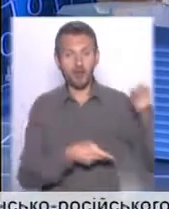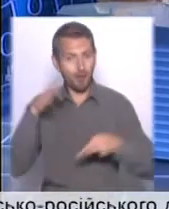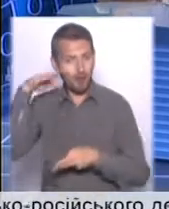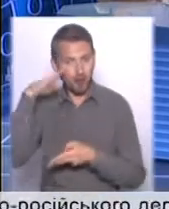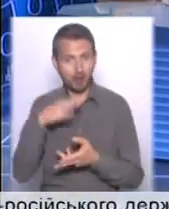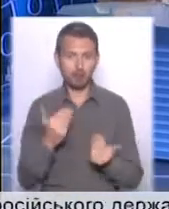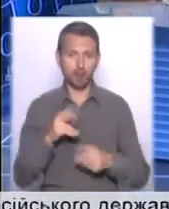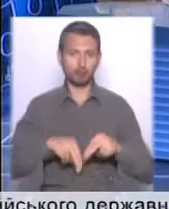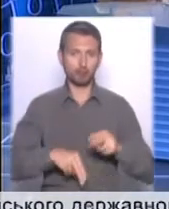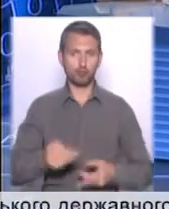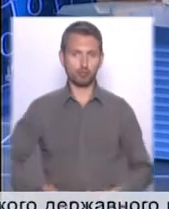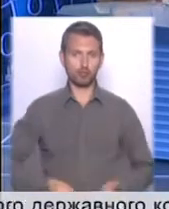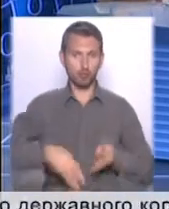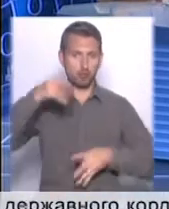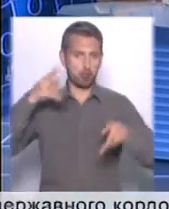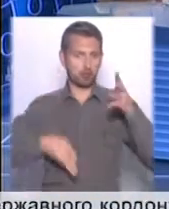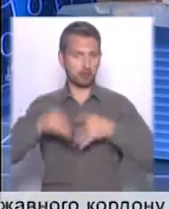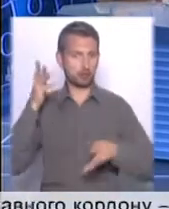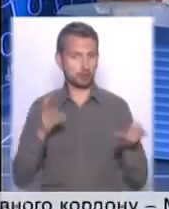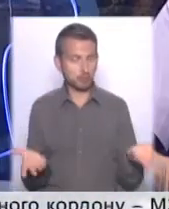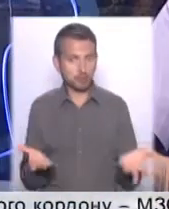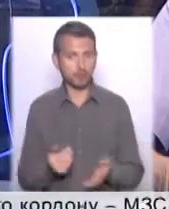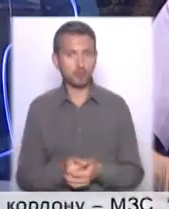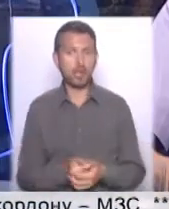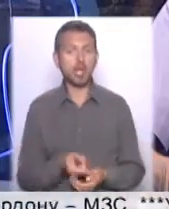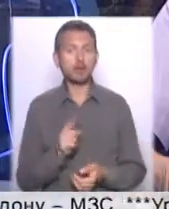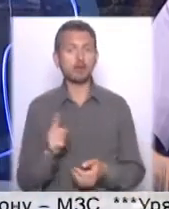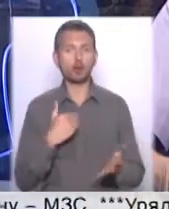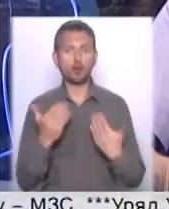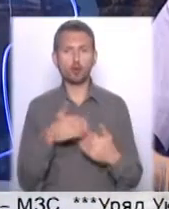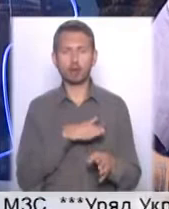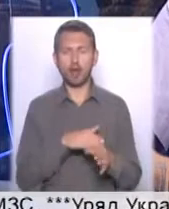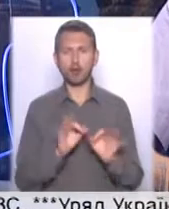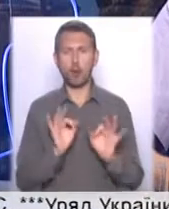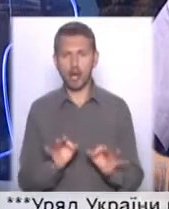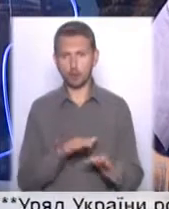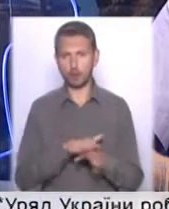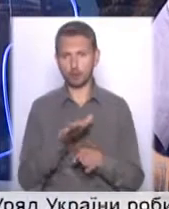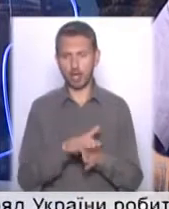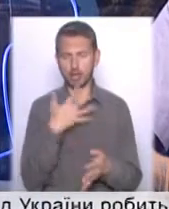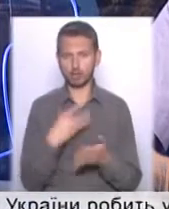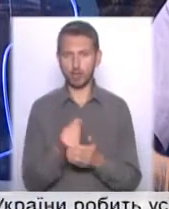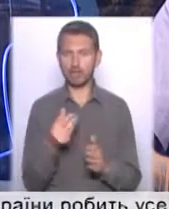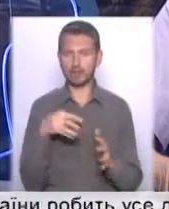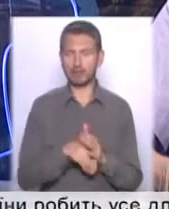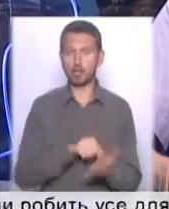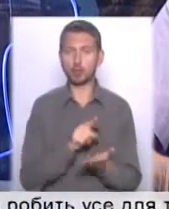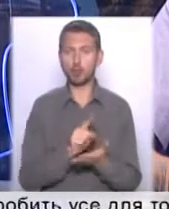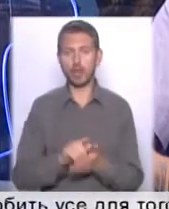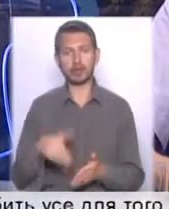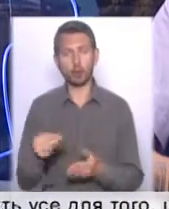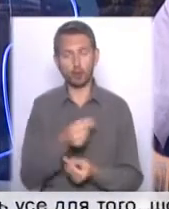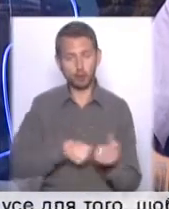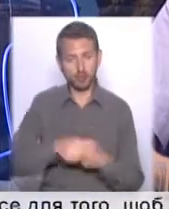як для прикладу, безумовно. Те, що стосується виконання, коректного виконання своїх інвестиційних зобов'язань з боку бізнесу, це